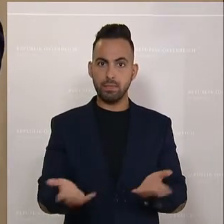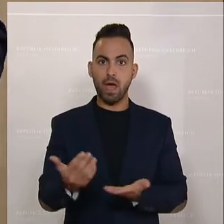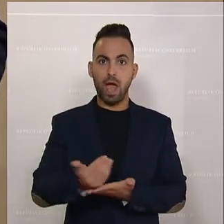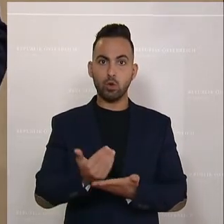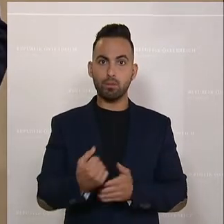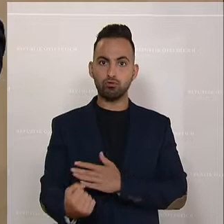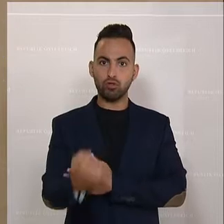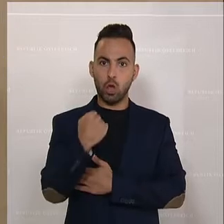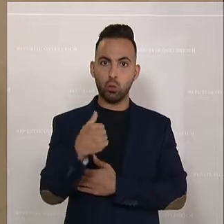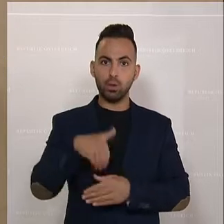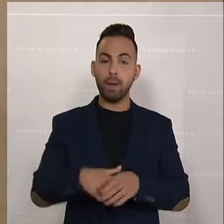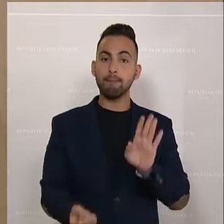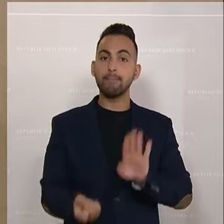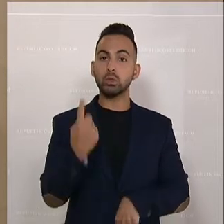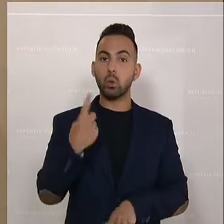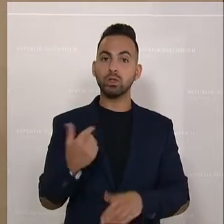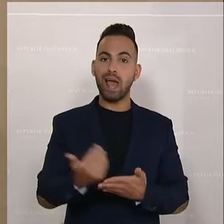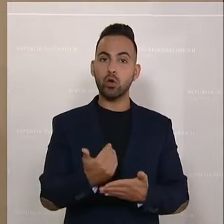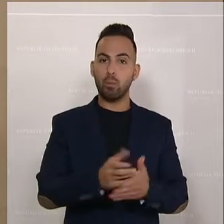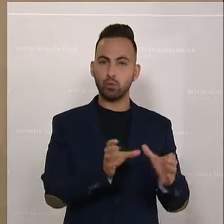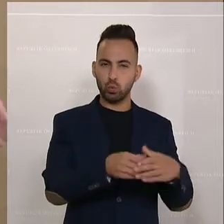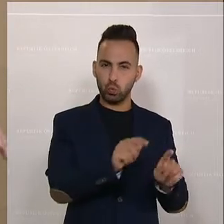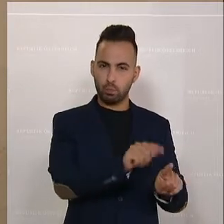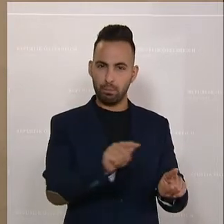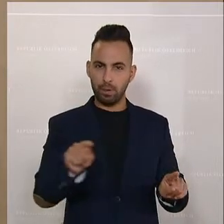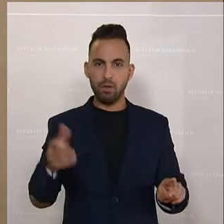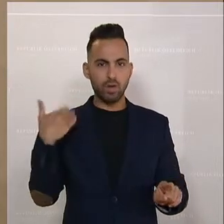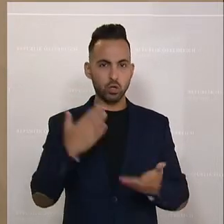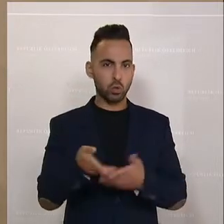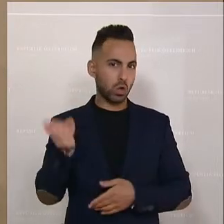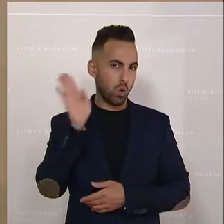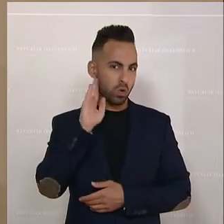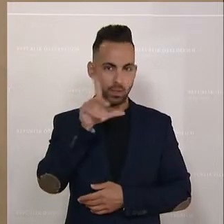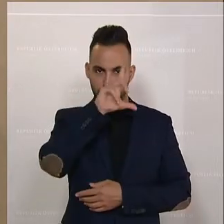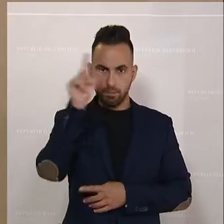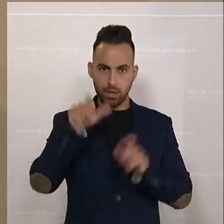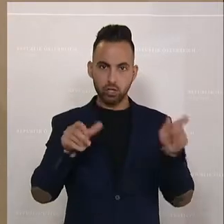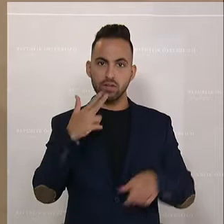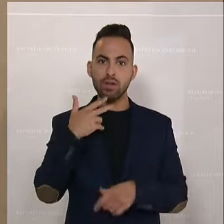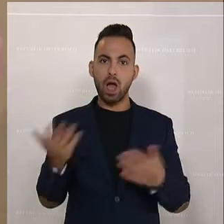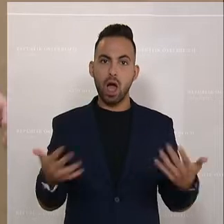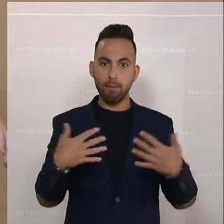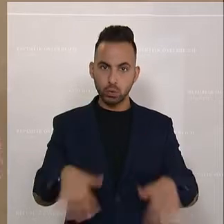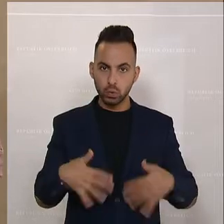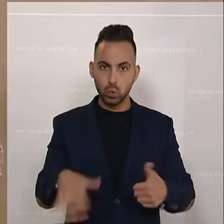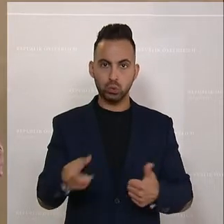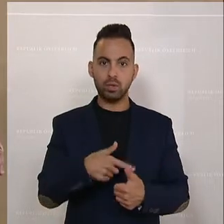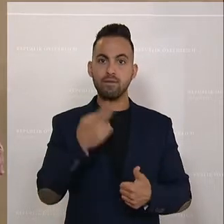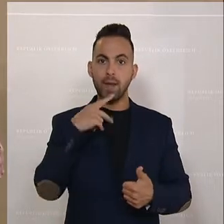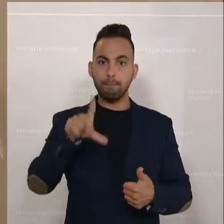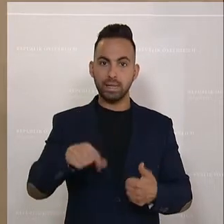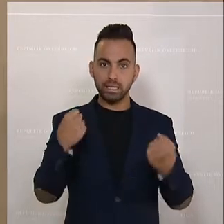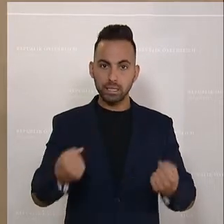insbesondere von den Einkommensgruppen, wir haben es schon gehört, Menschen, die in Arbeitslosigkeit sind, Menschen, die Mindestsicherung beziehen,